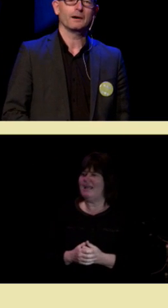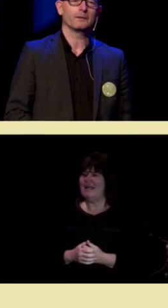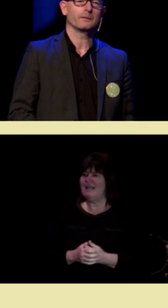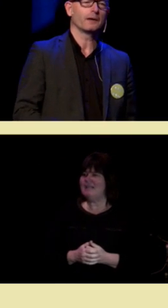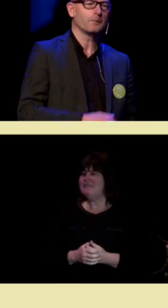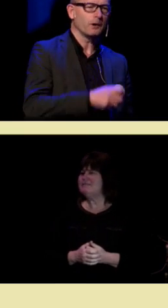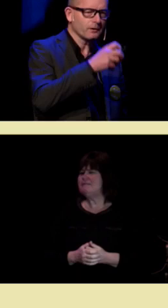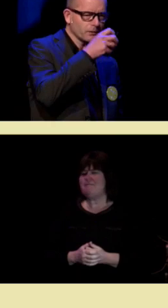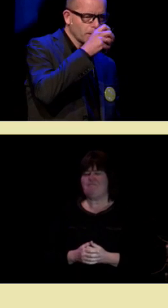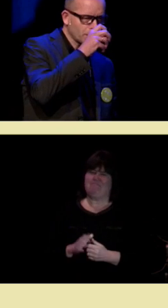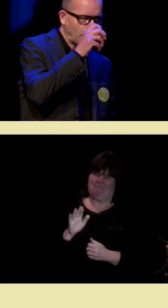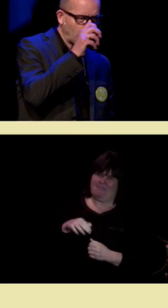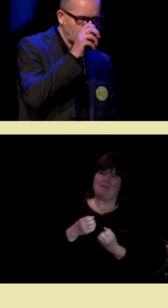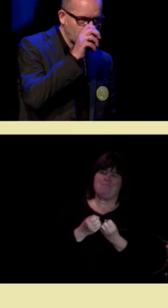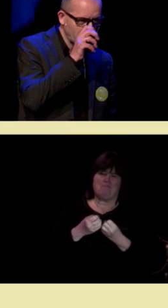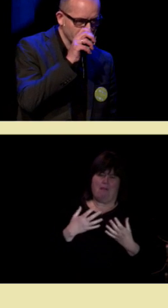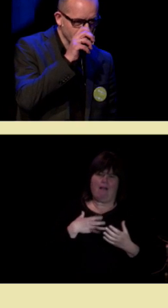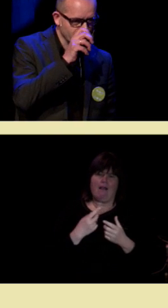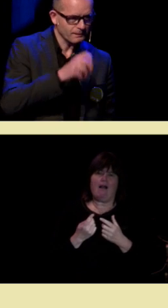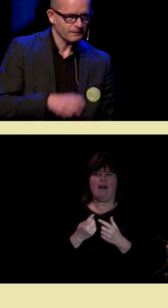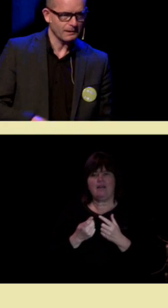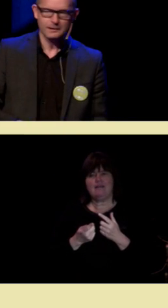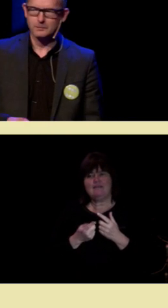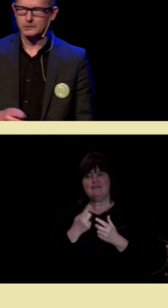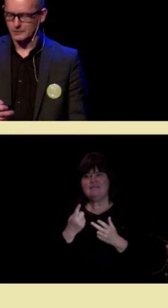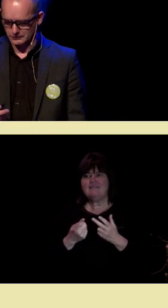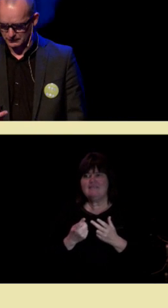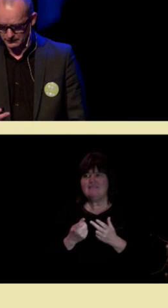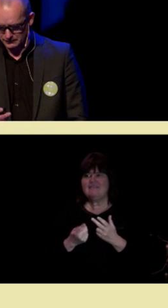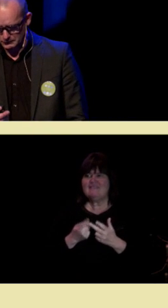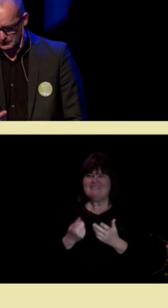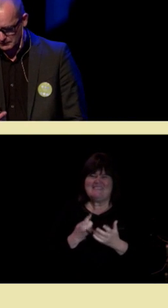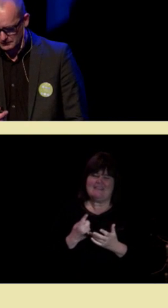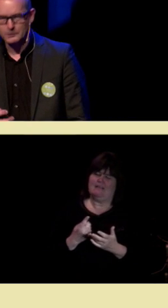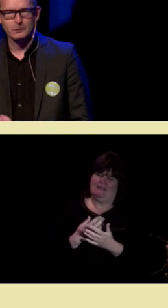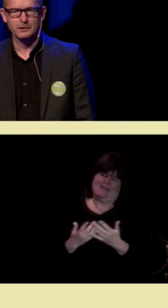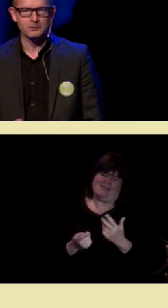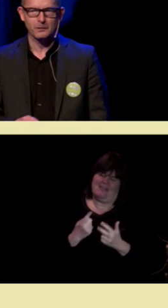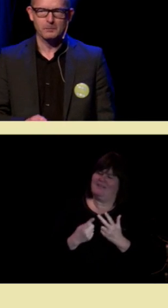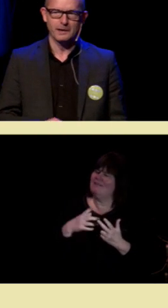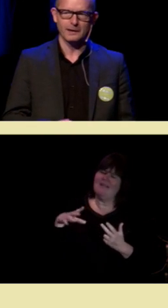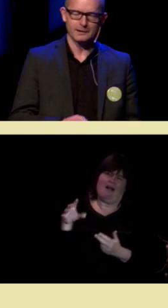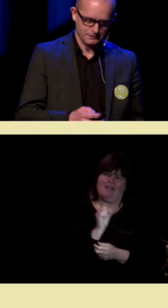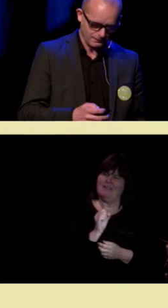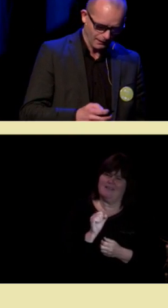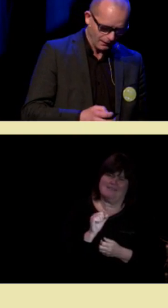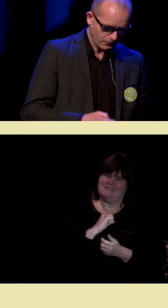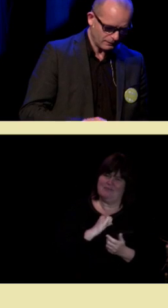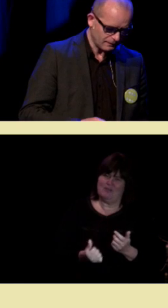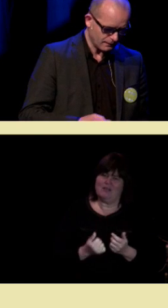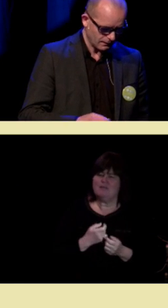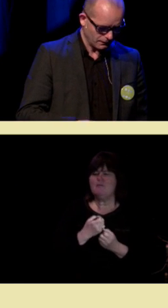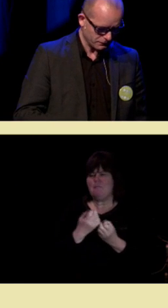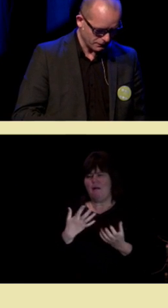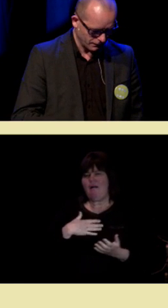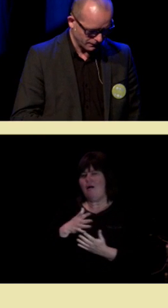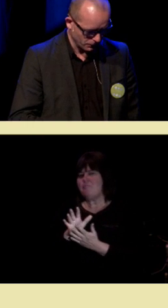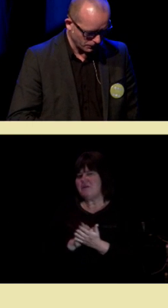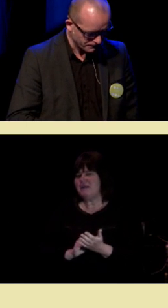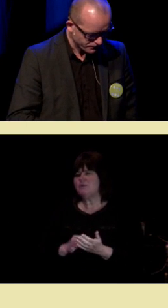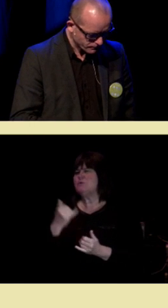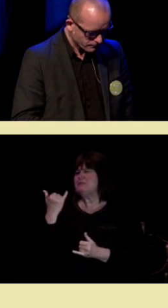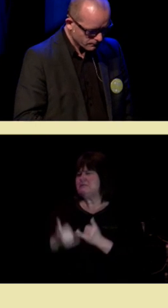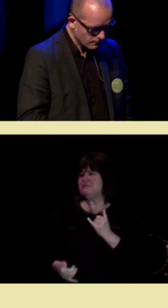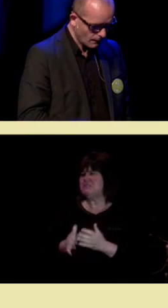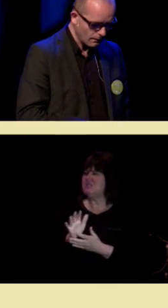Ja, det er mange som har talt. Det vil si ingen som har talt, alle naturligvis, men mange som har beregnet. De siste anslagene